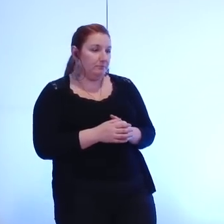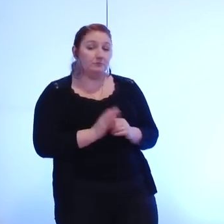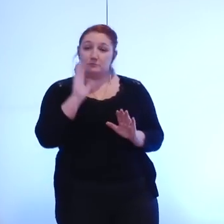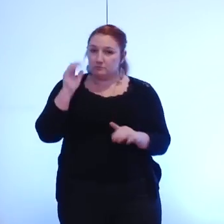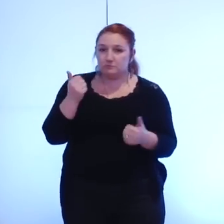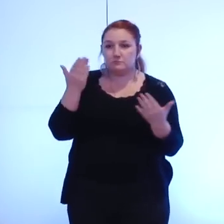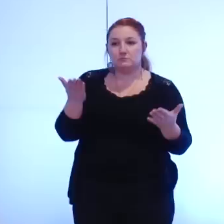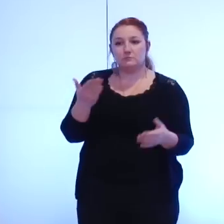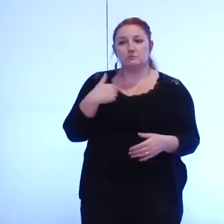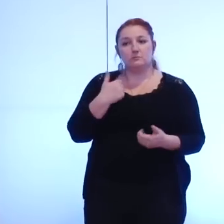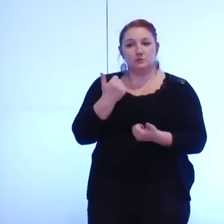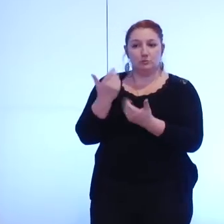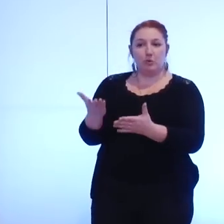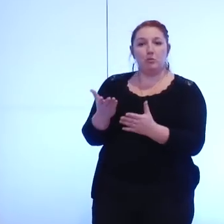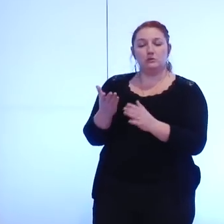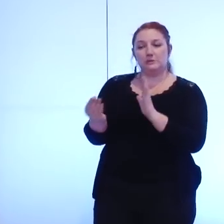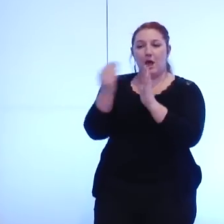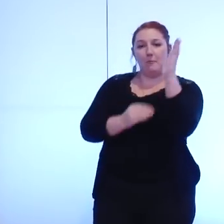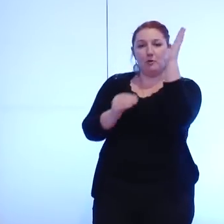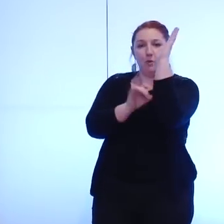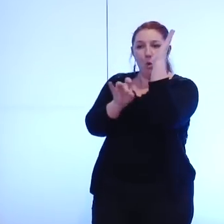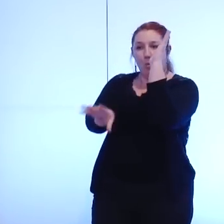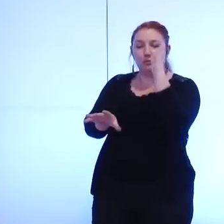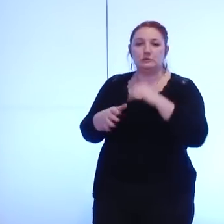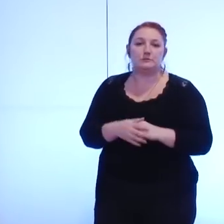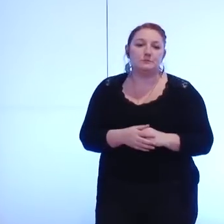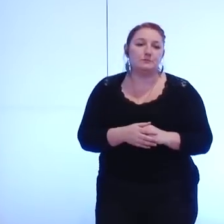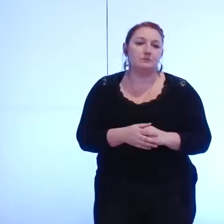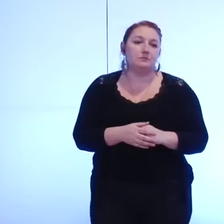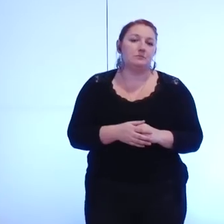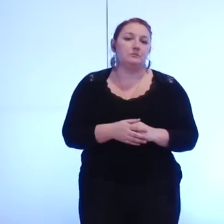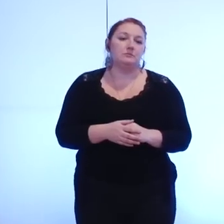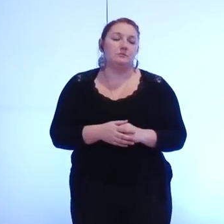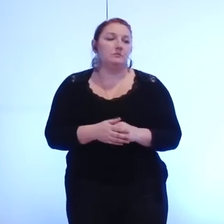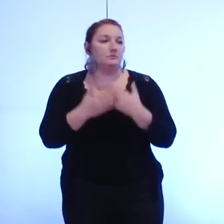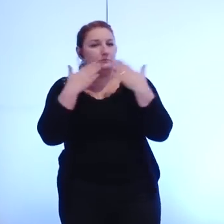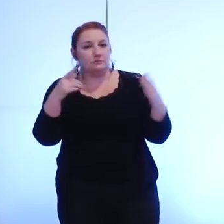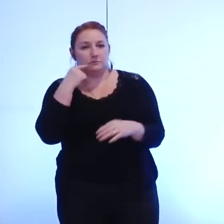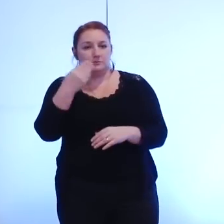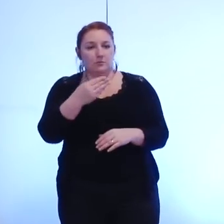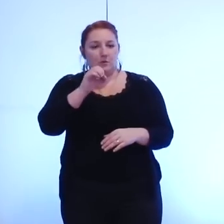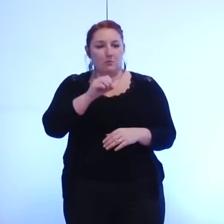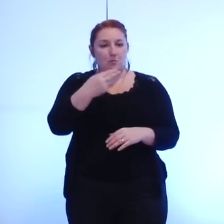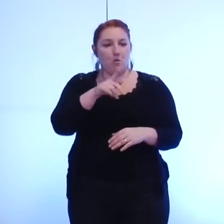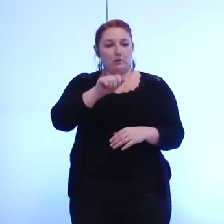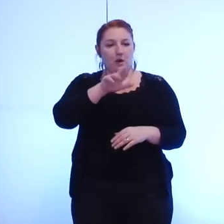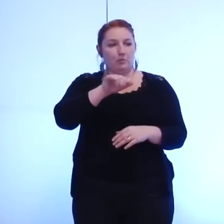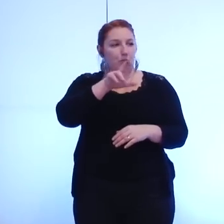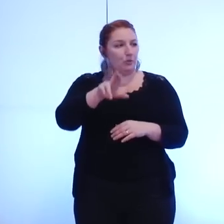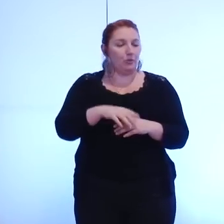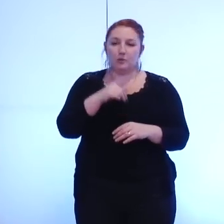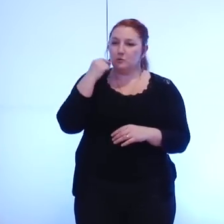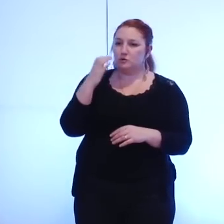pourquoi je vous propose de repousser l'amendement du groupe UMP merci monsieur Montgaburu monsieur Chamussy